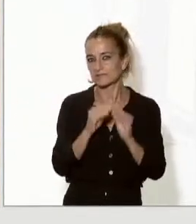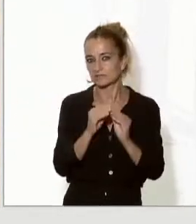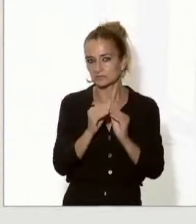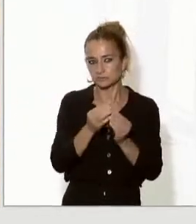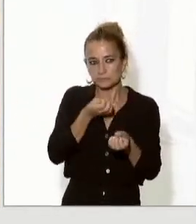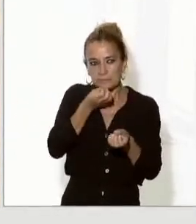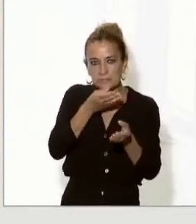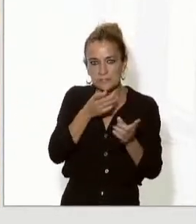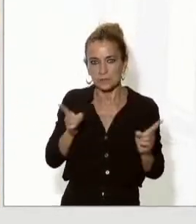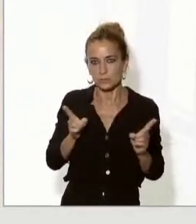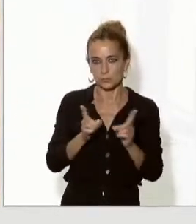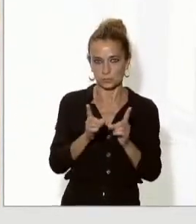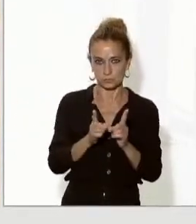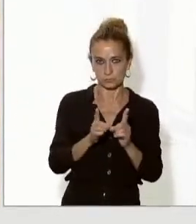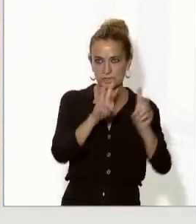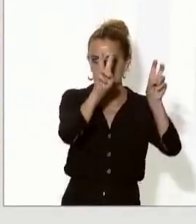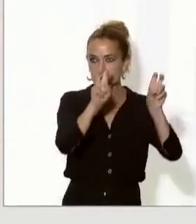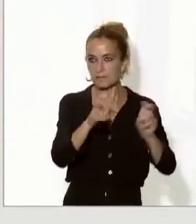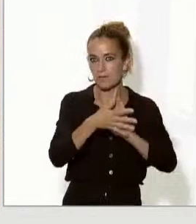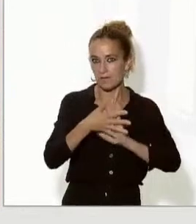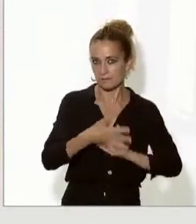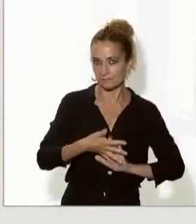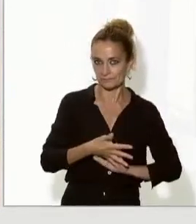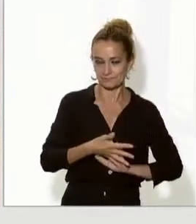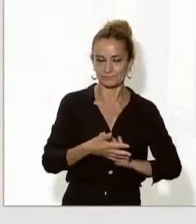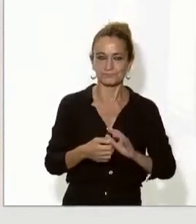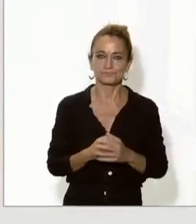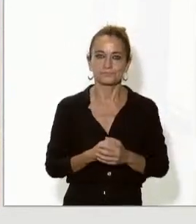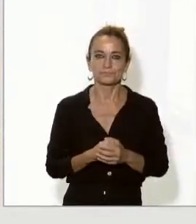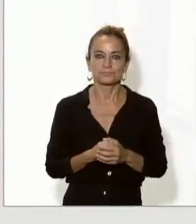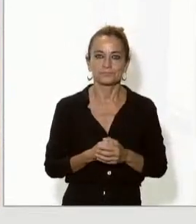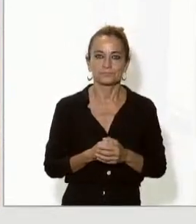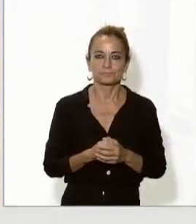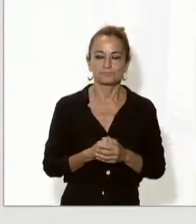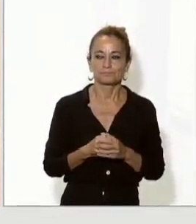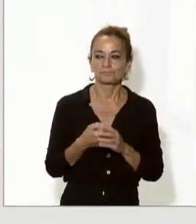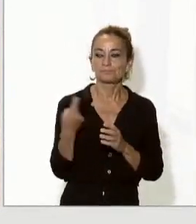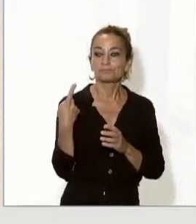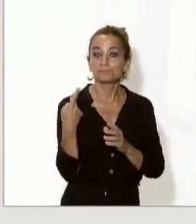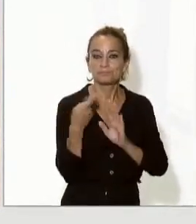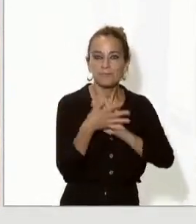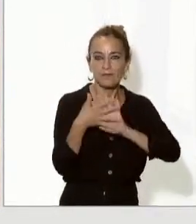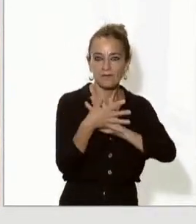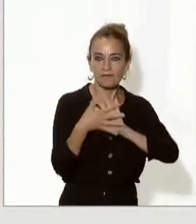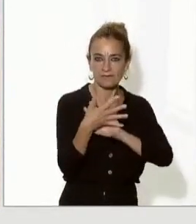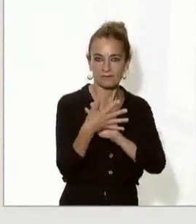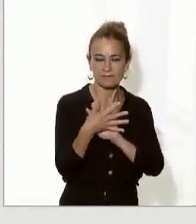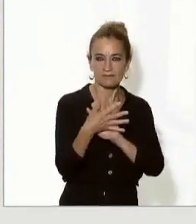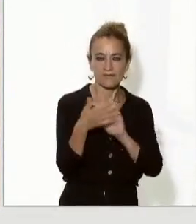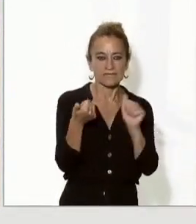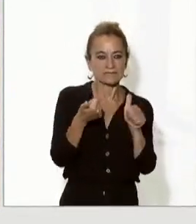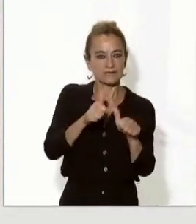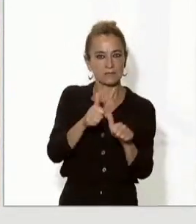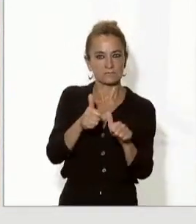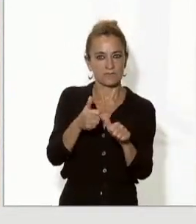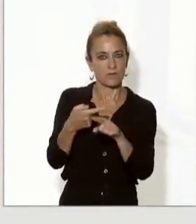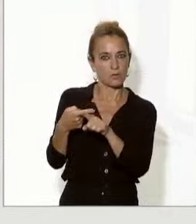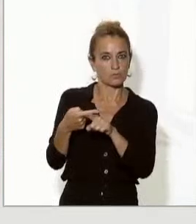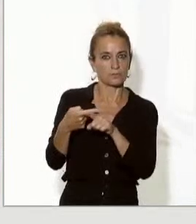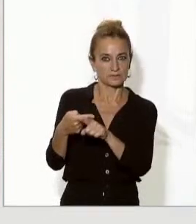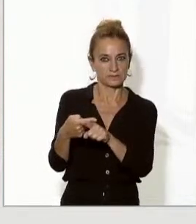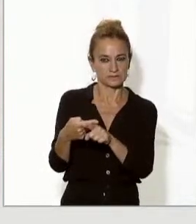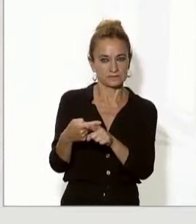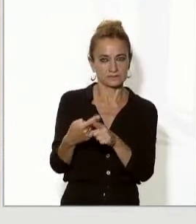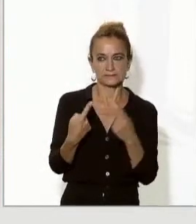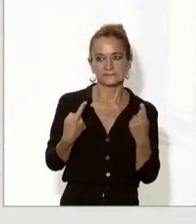aspectes que hem tractat. Evidentment hem parlat dels reptes comuns que compartim. Hem constatat la necessitat de